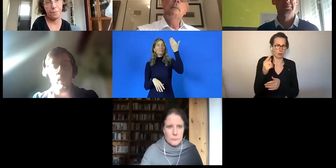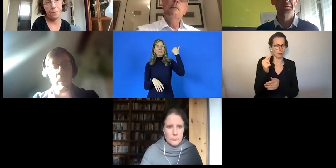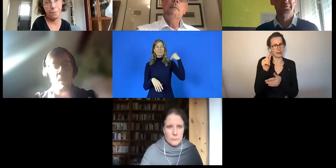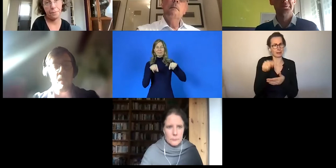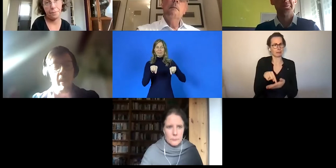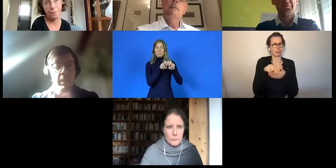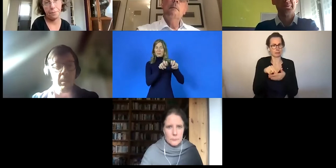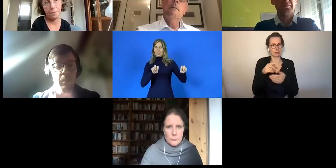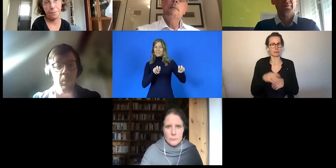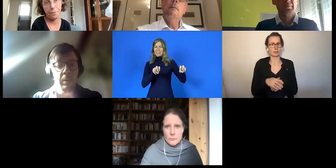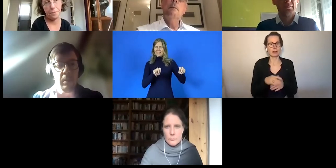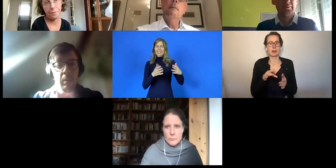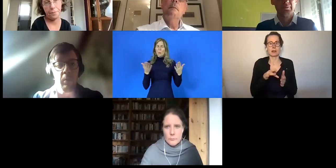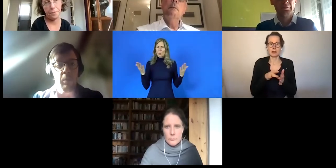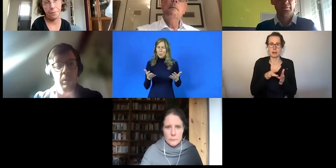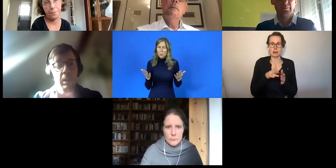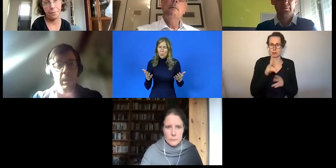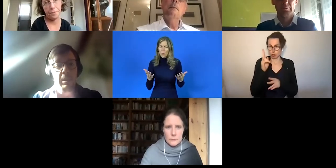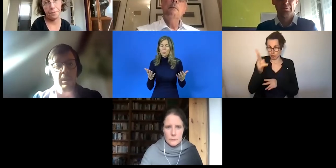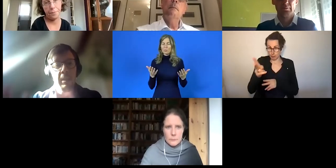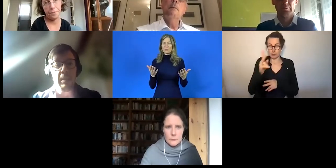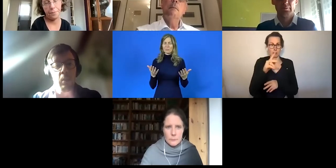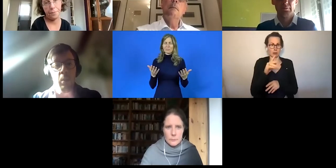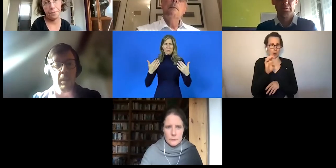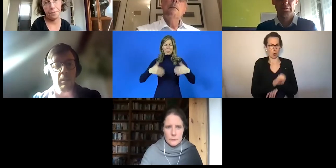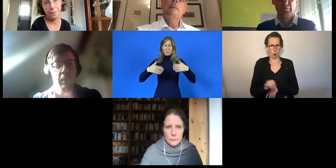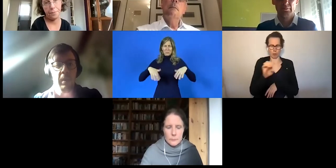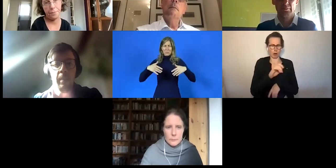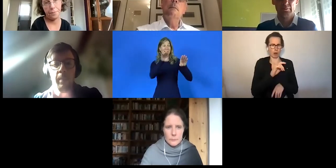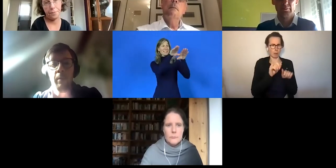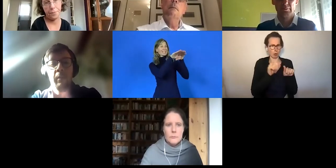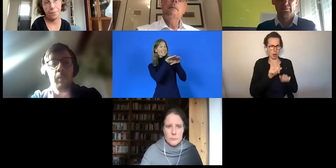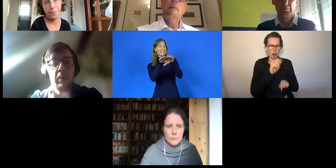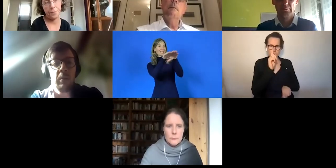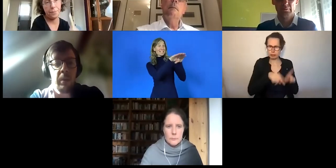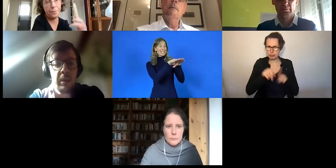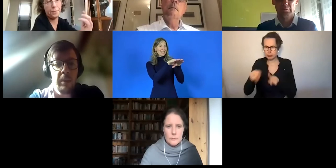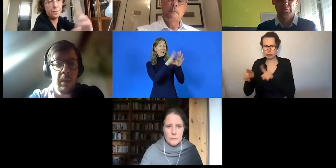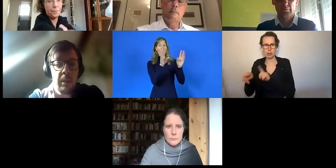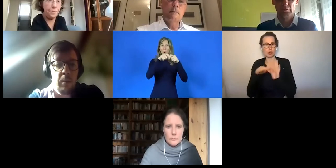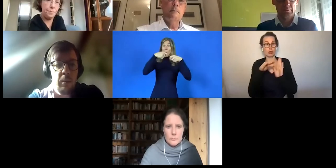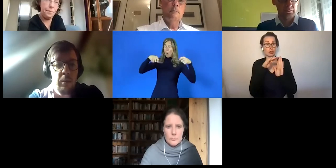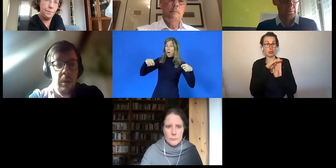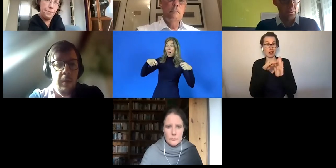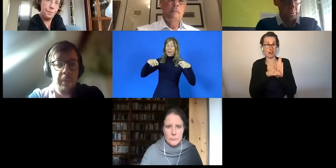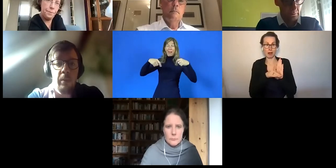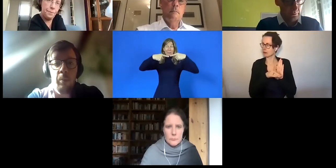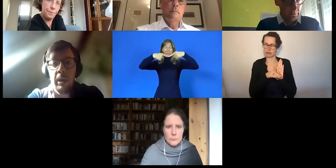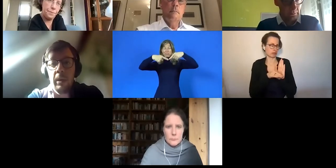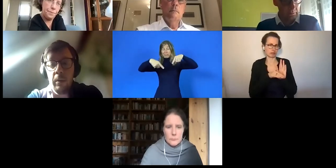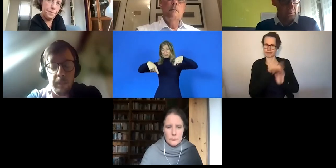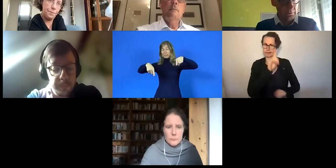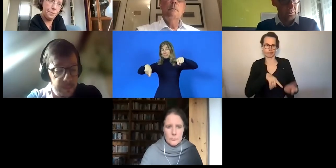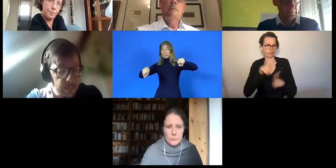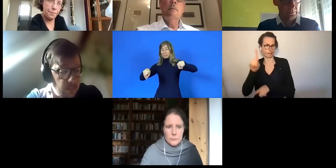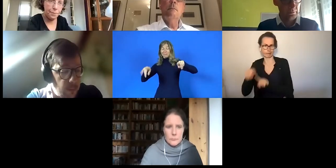Beginn seines Vortrags, dass die Modelle alle so stark voneinander abweichen und natürlich auch die Standards